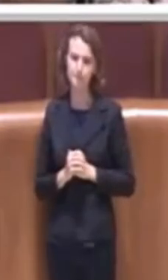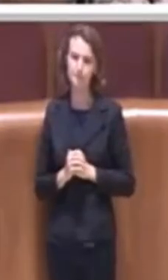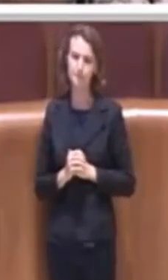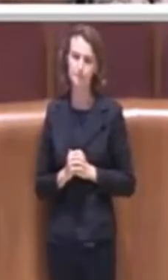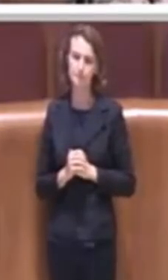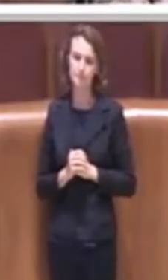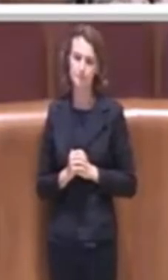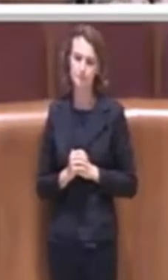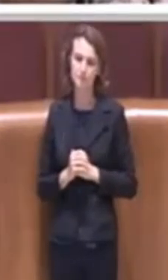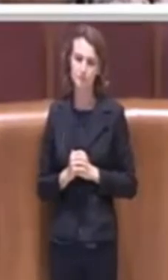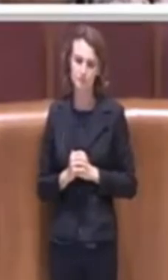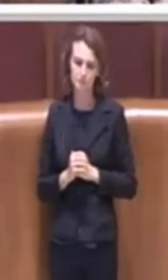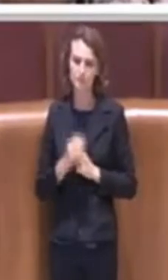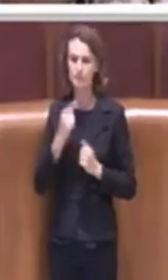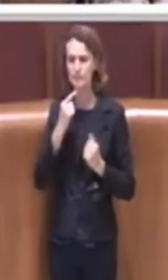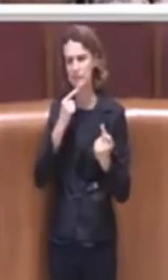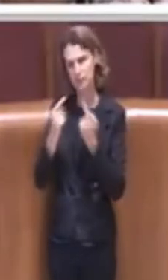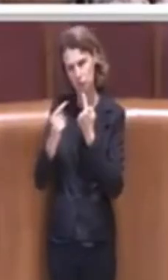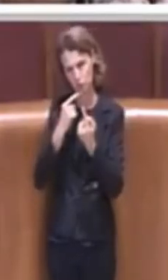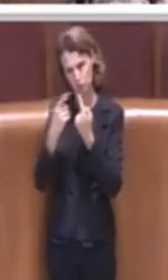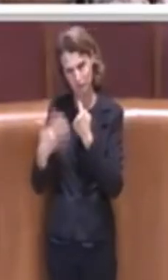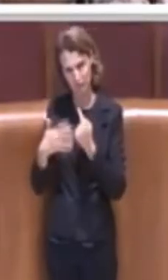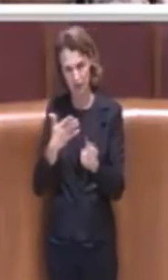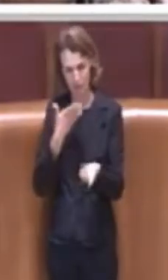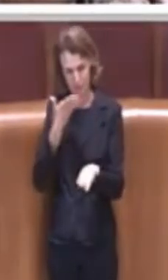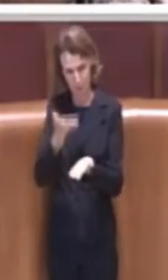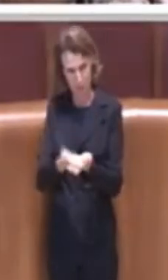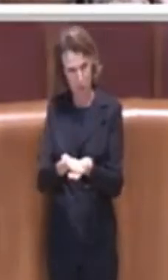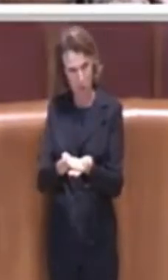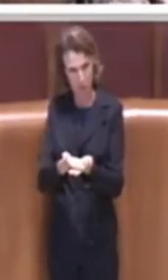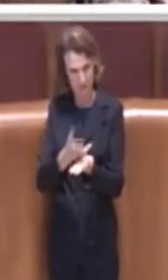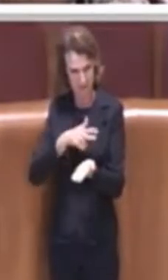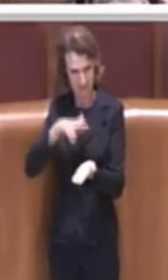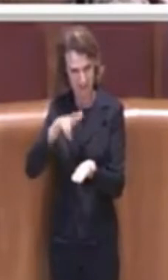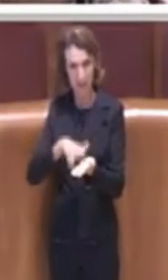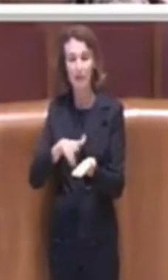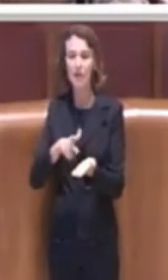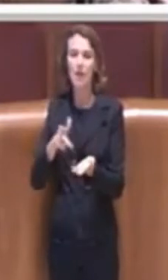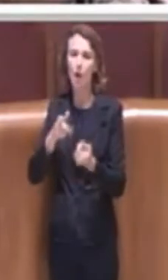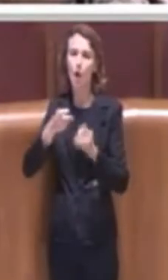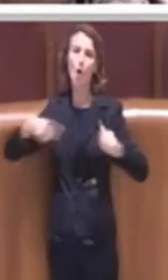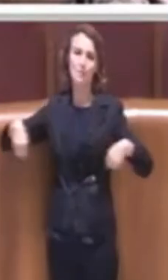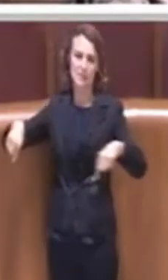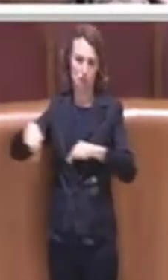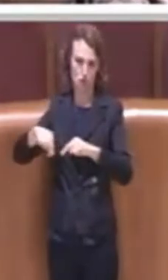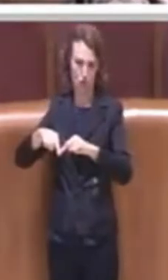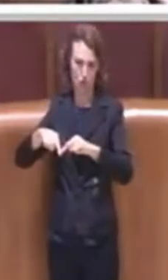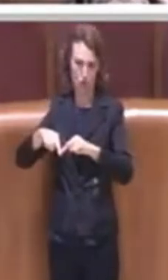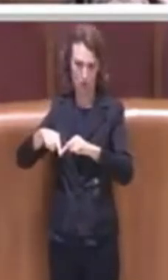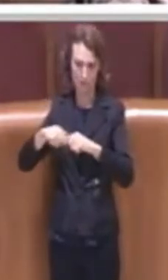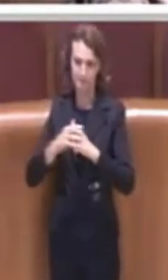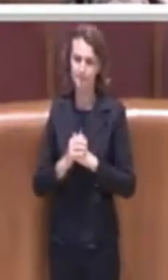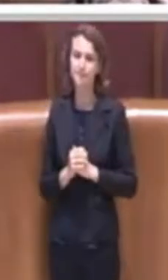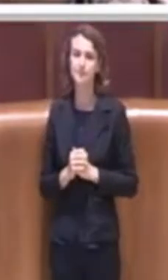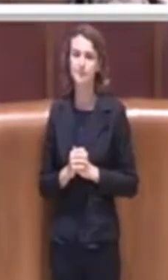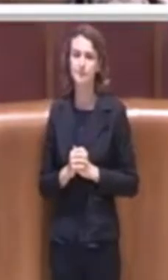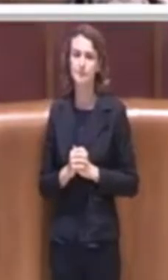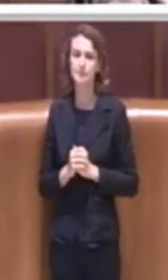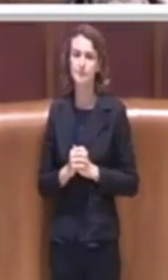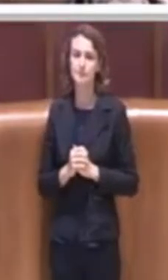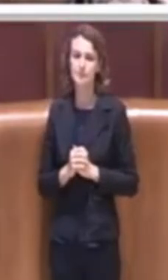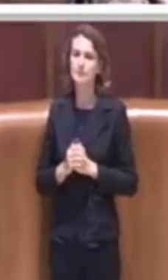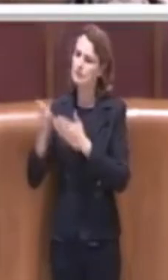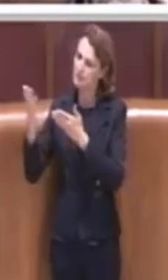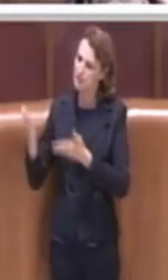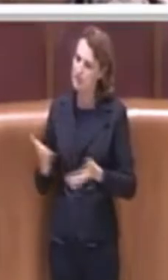Ho discusso la proposta di delibera in commissione, ho invitato in commissione la